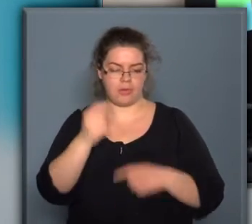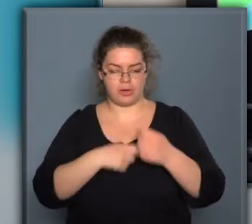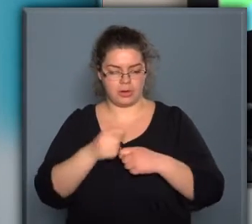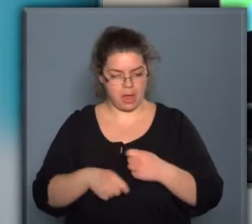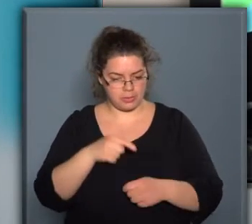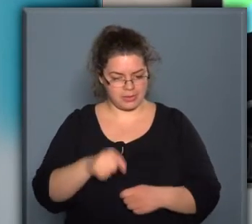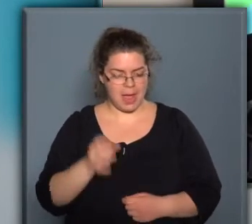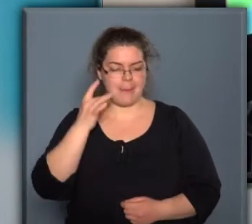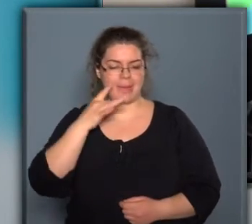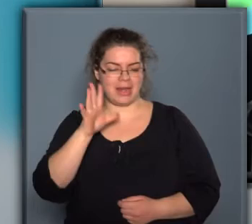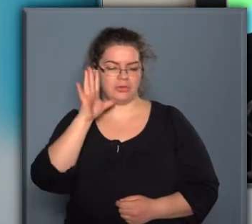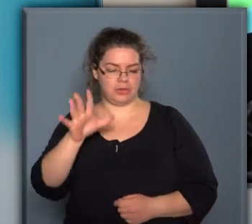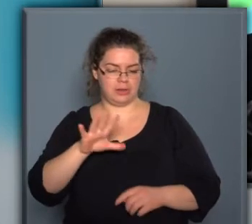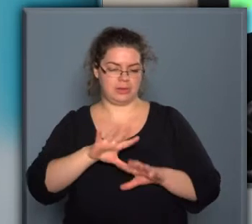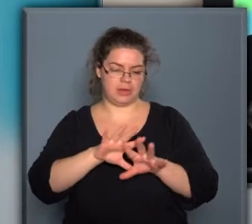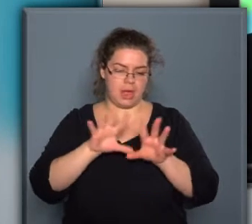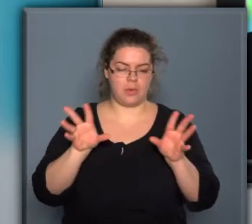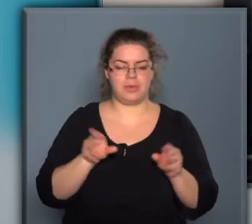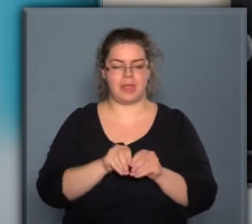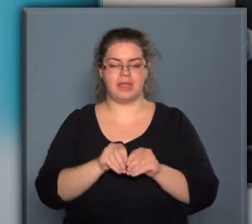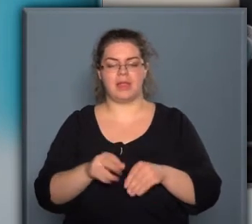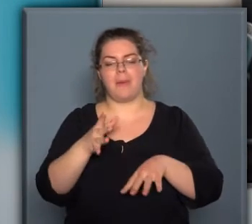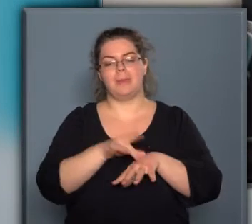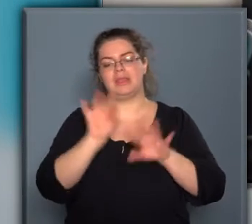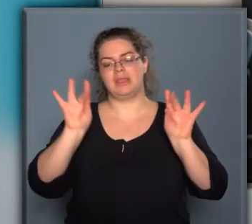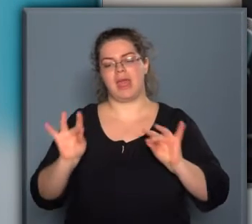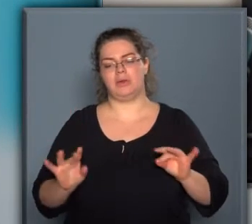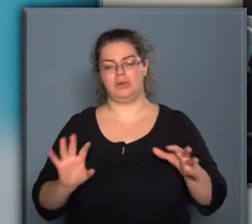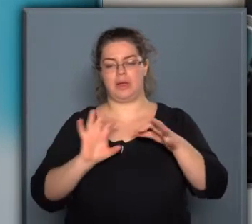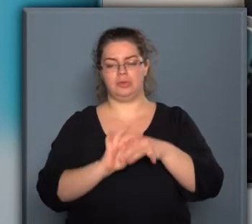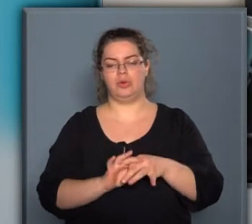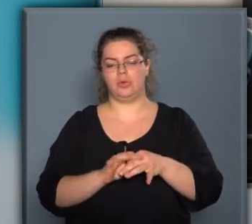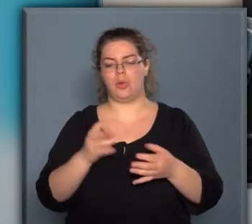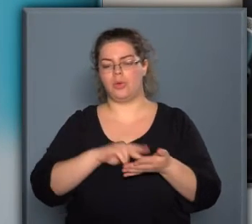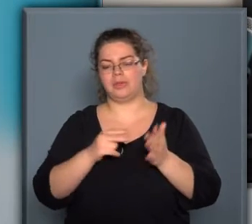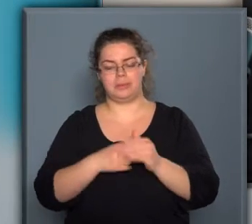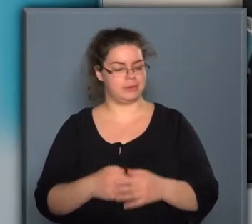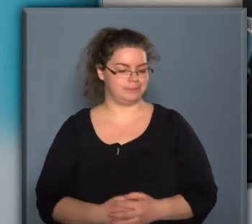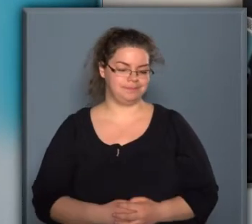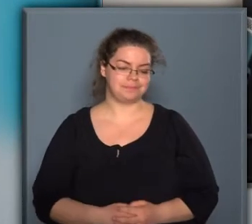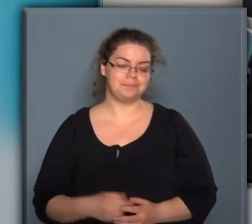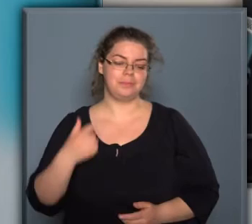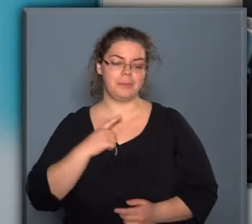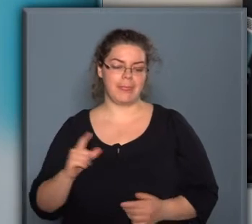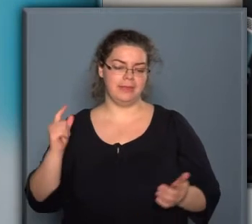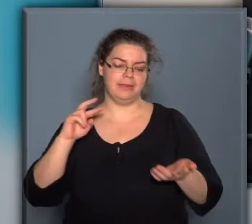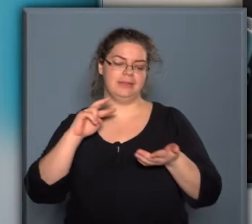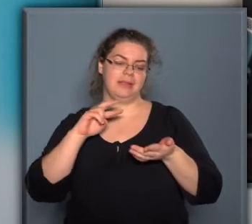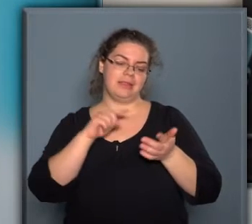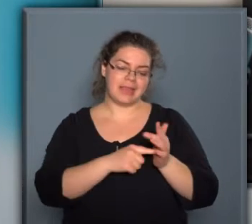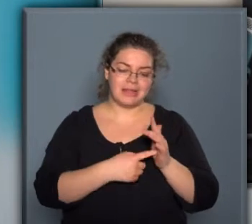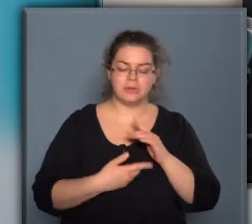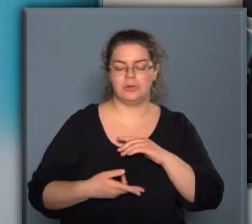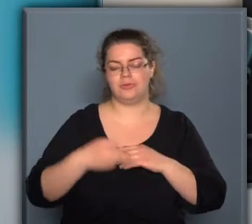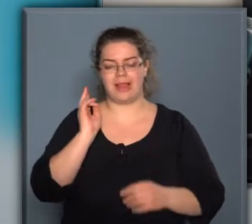igazgatójuk dr. Bárdos Krisztina összegezte a mintagyárakhoz kapcsolódó koncepciót. Az volt a célunk, hogy felismerve azt,